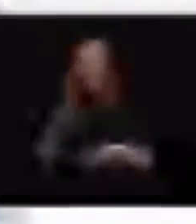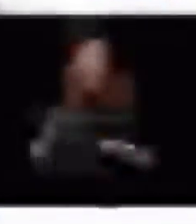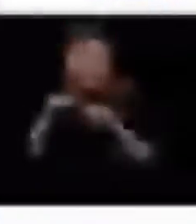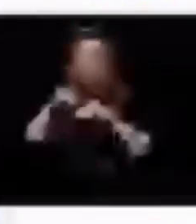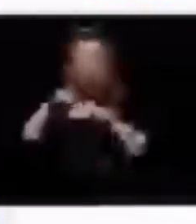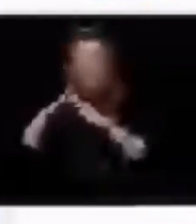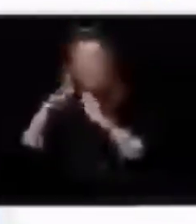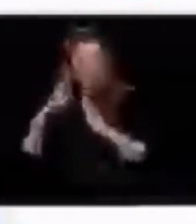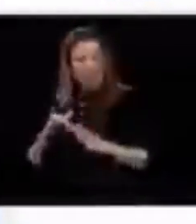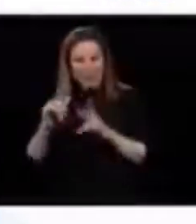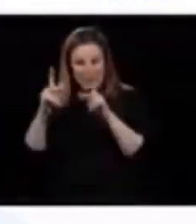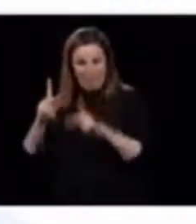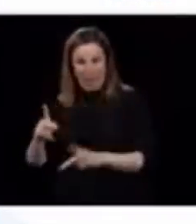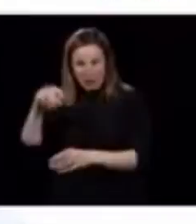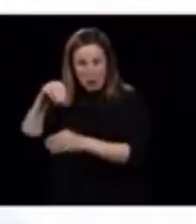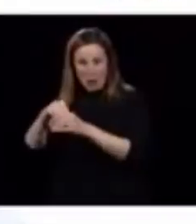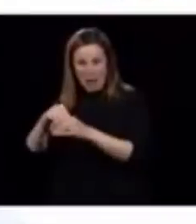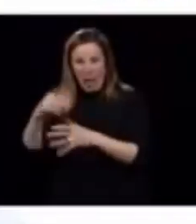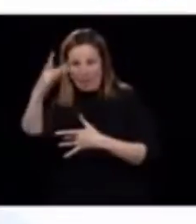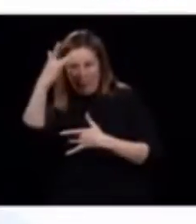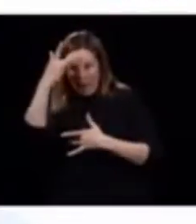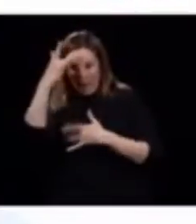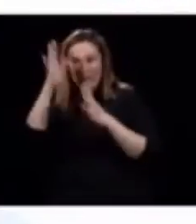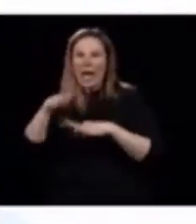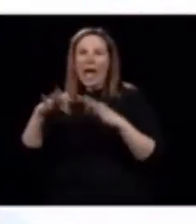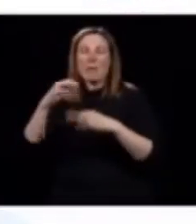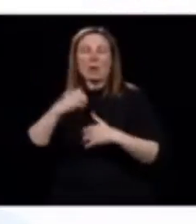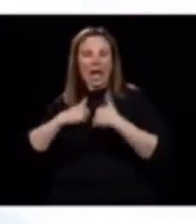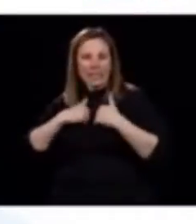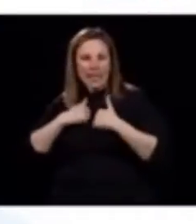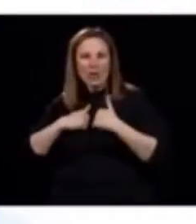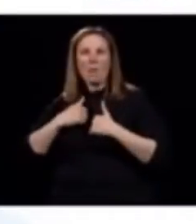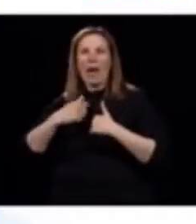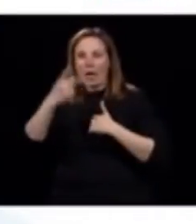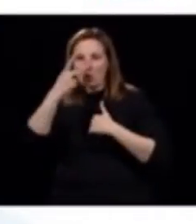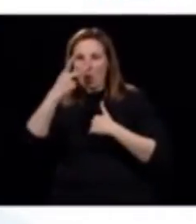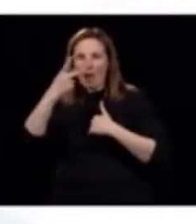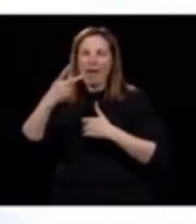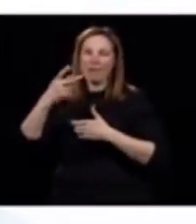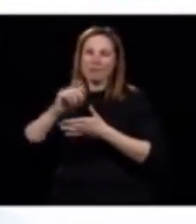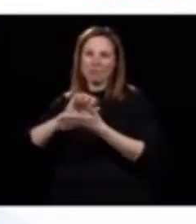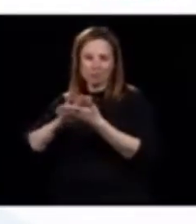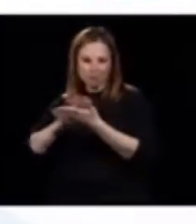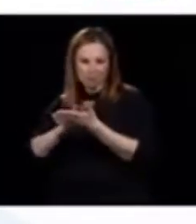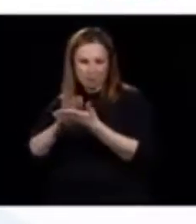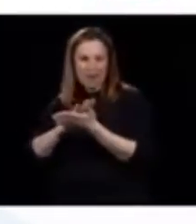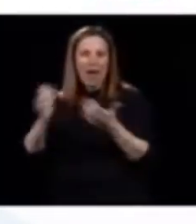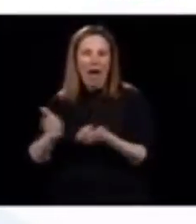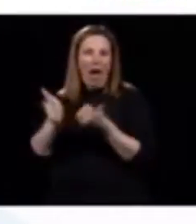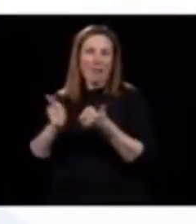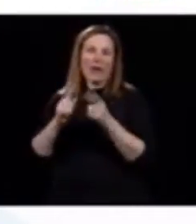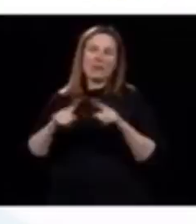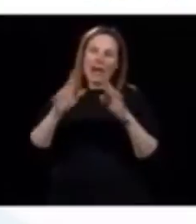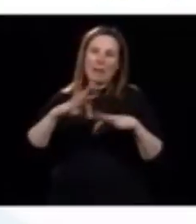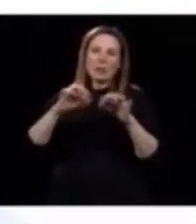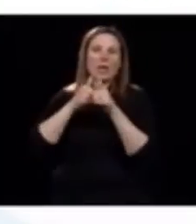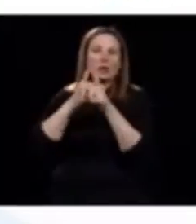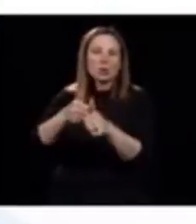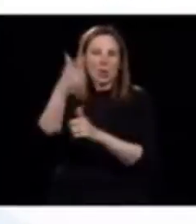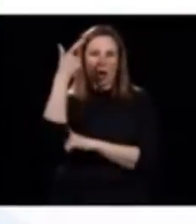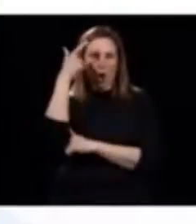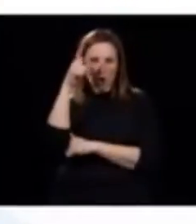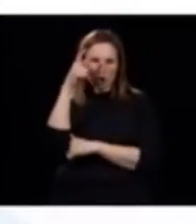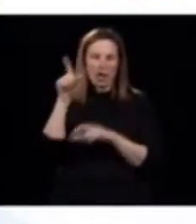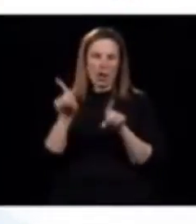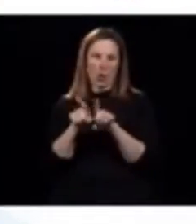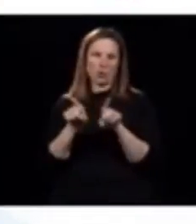maisons, si quelqu'un est malade, les salles de bain, on essaie de contrôler ça, mais c'est un peu cette logique-là, là, que je voulais vous exprimer par